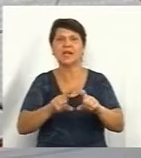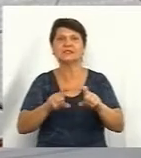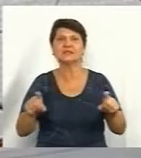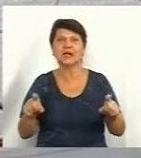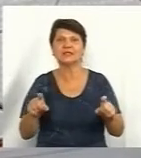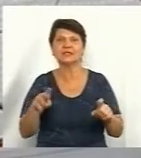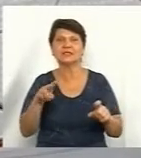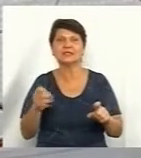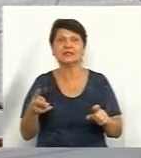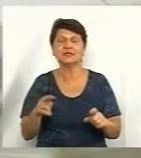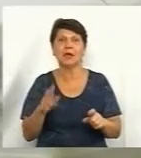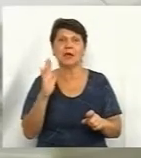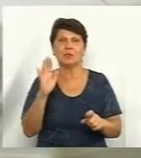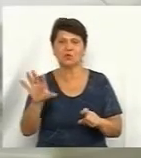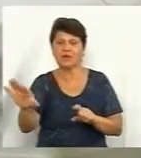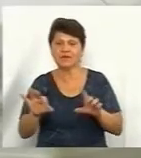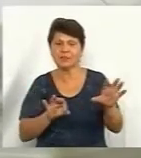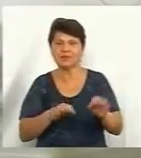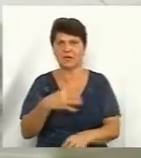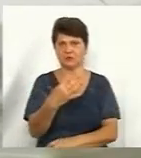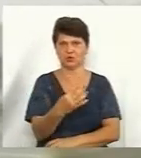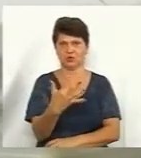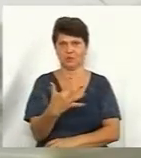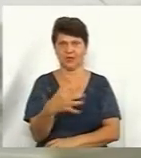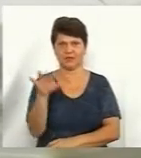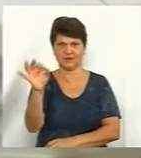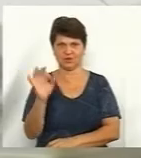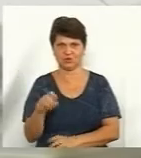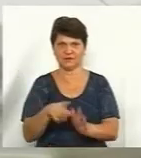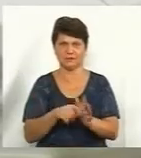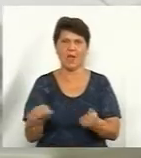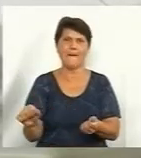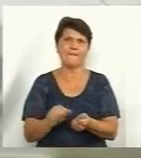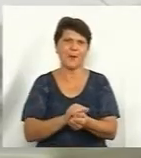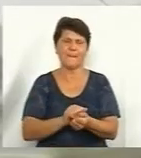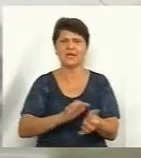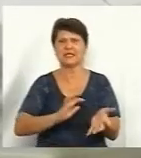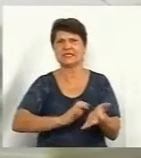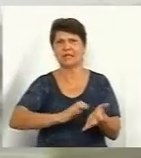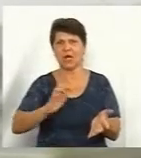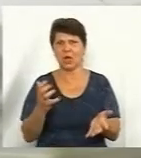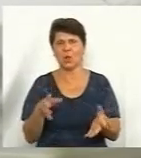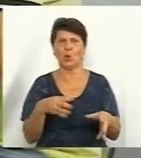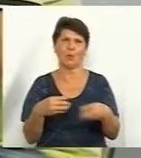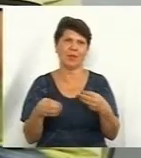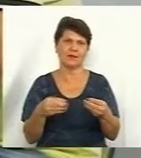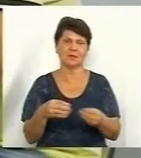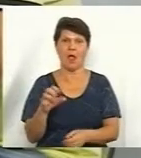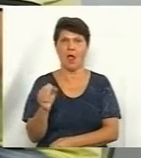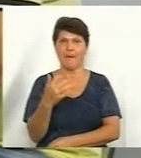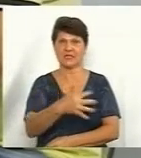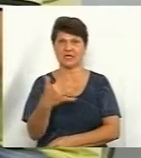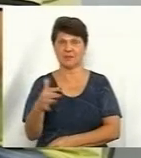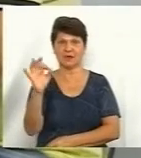буде відбирати 45% сміття. тобто, папір, скло. А 55